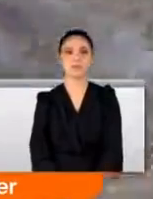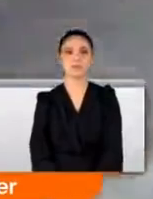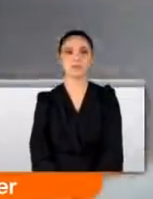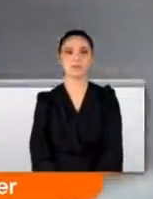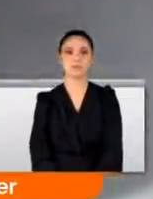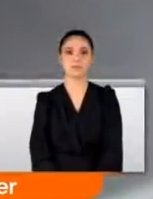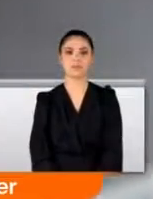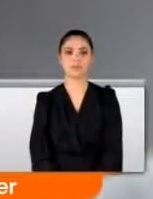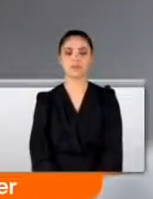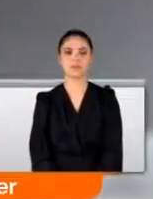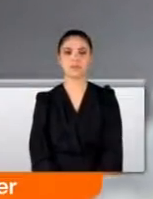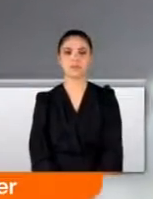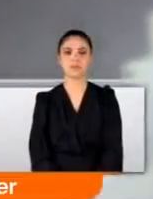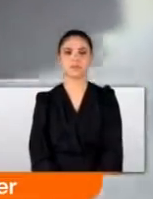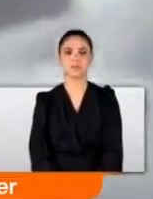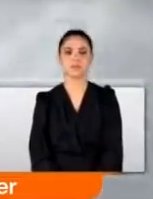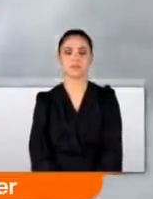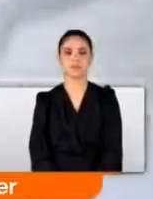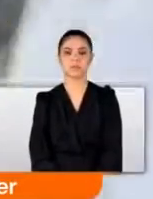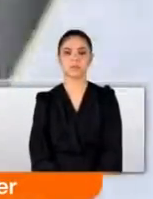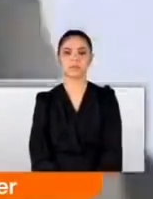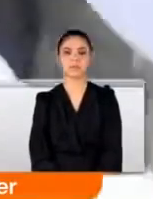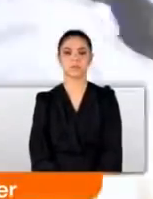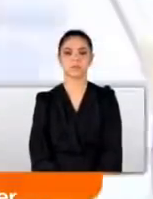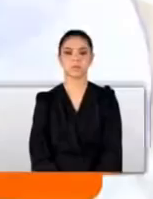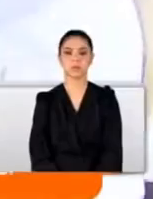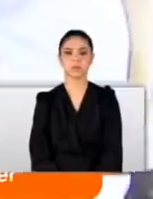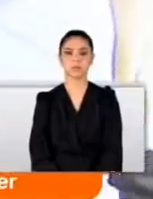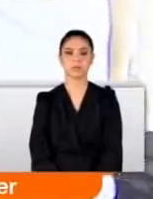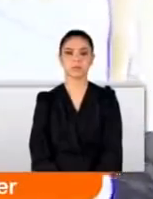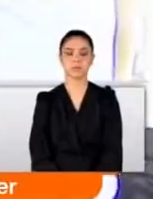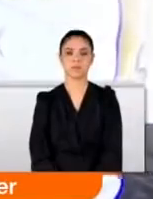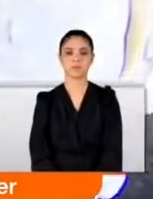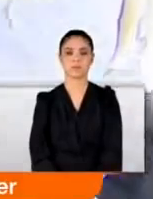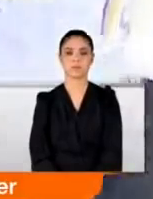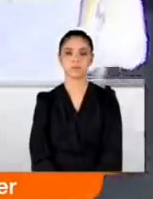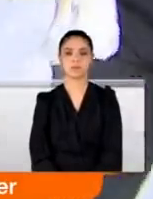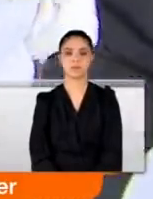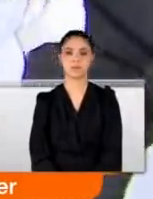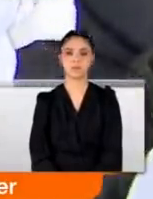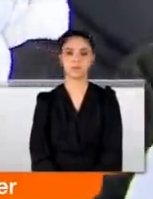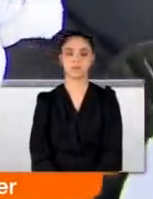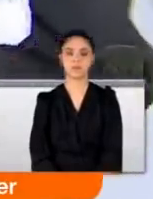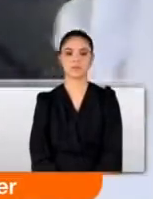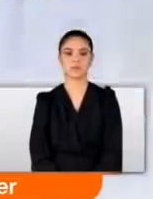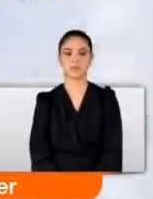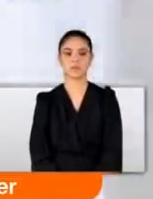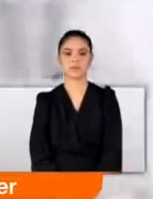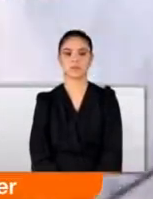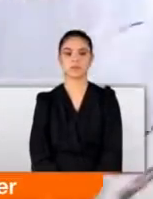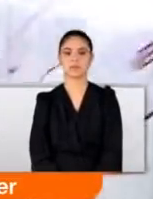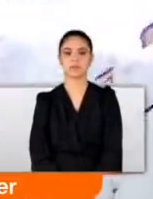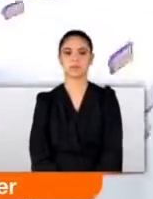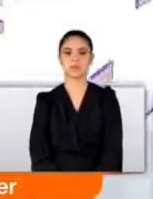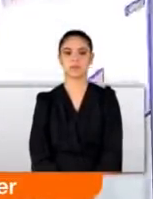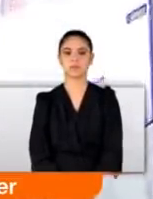Şu anda Hava Savunma Harekat Merkezi'ndeyiz ve senaryoya göre havadan düşman görüldü. Şimdi bütün birliklere buradan rapor geçiliyor